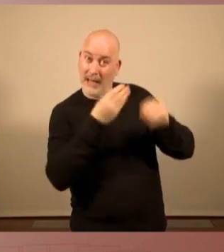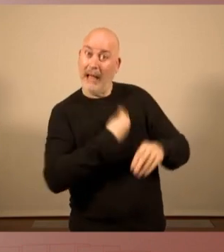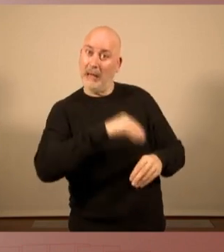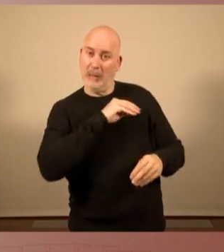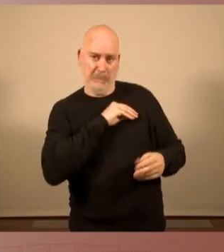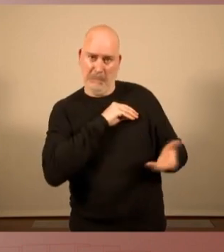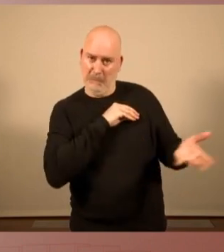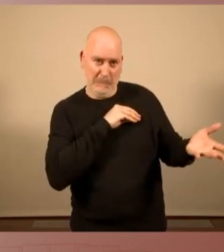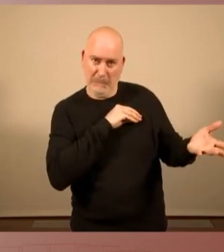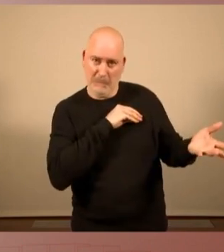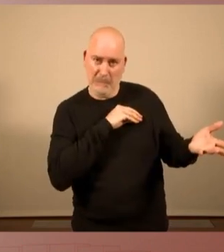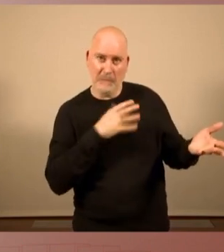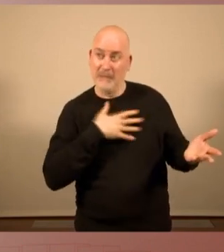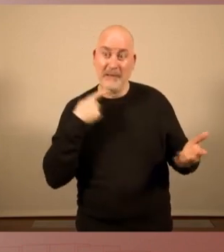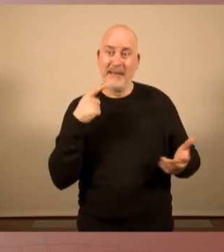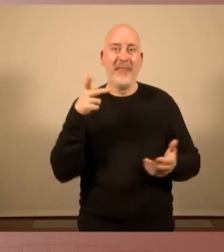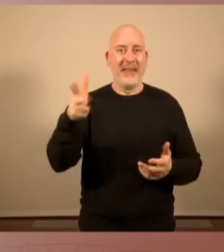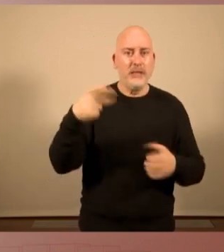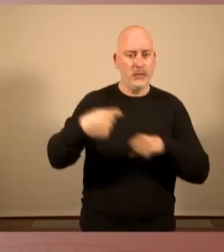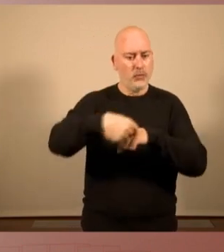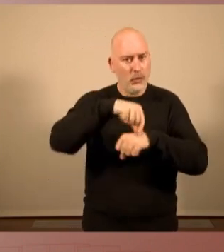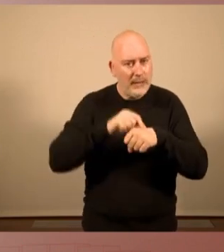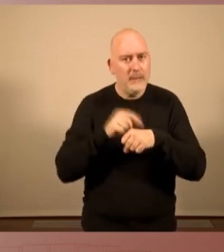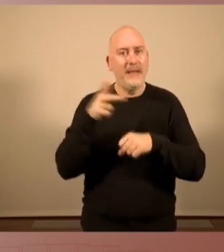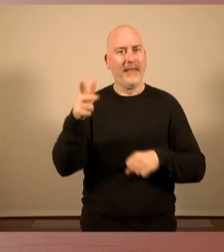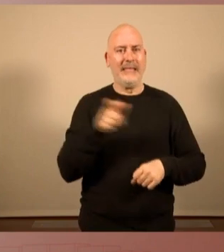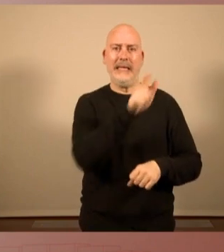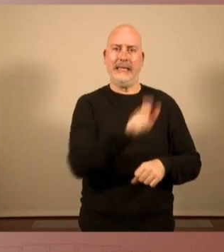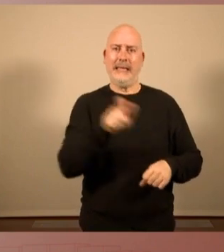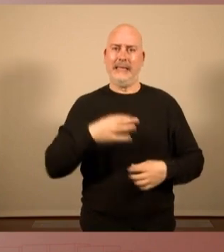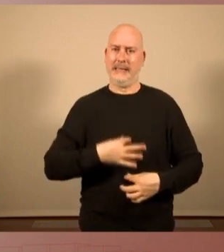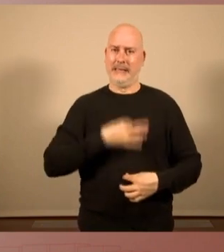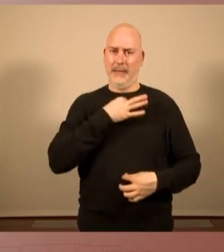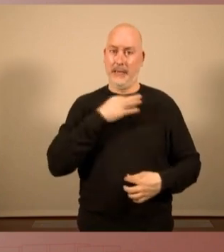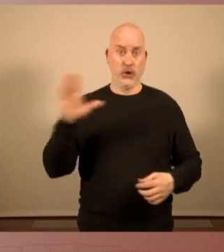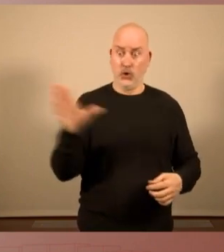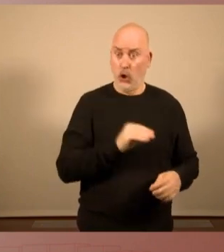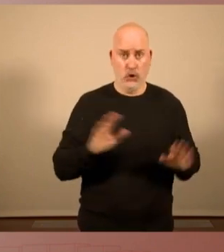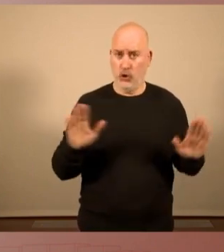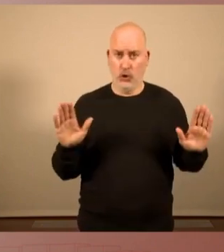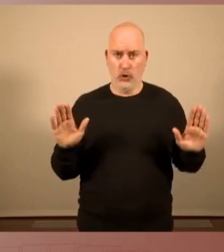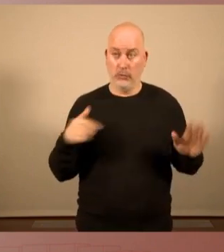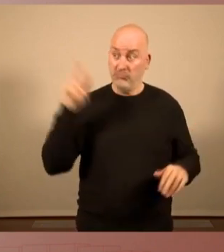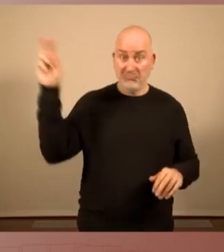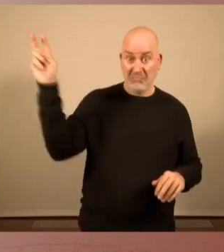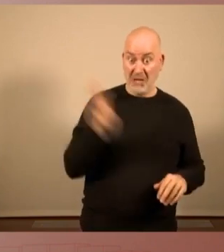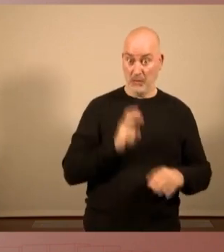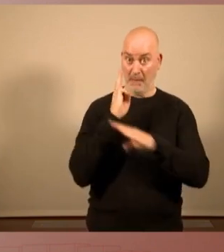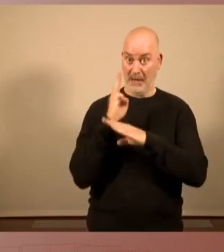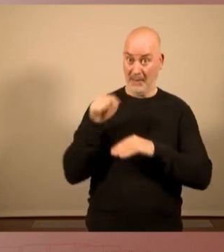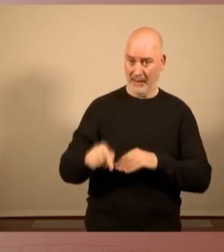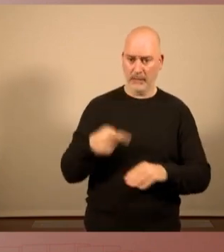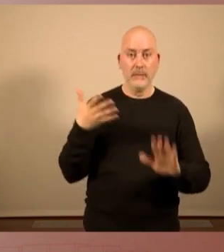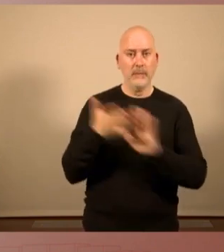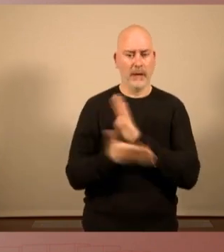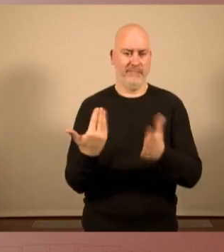polítics i civils. Tots hem vingut per fer efectiu el que van dir